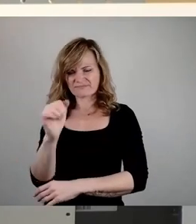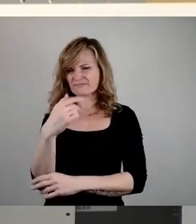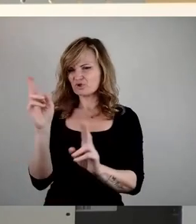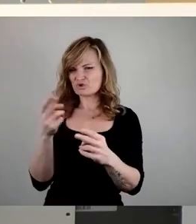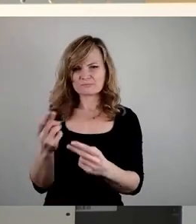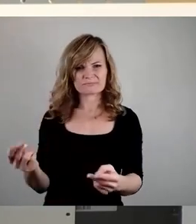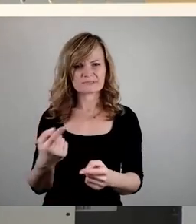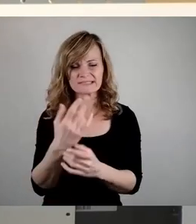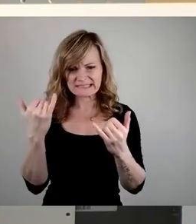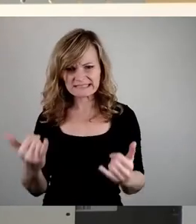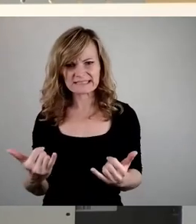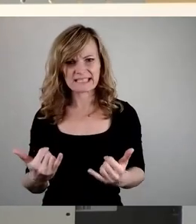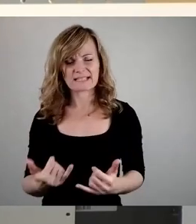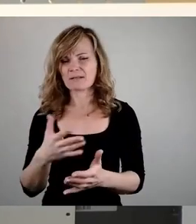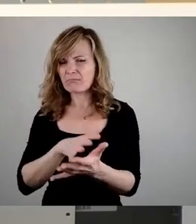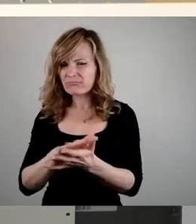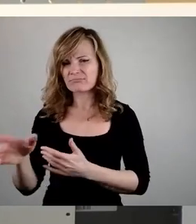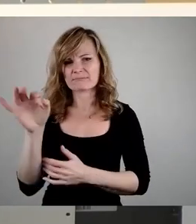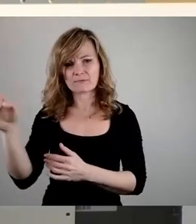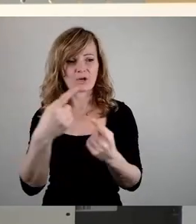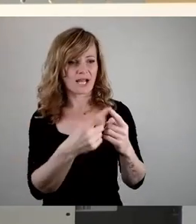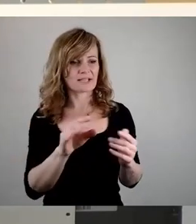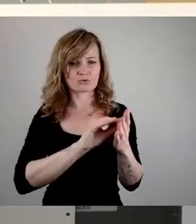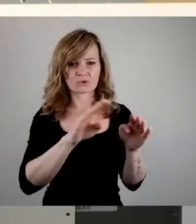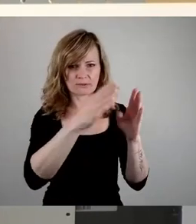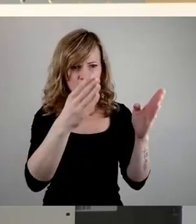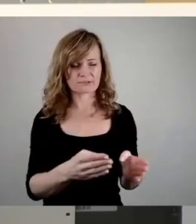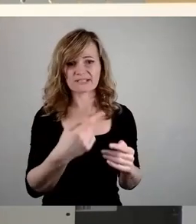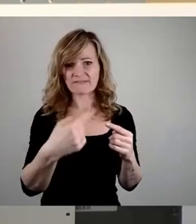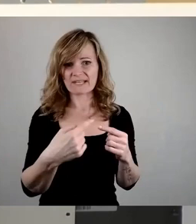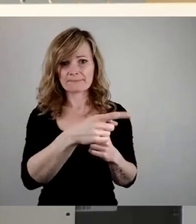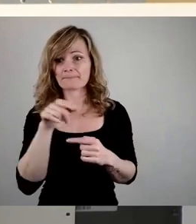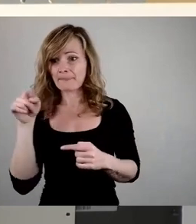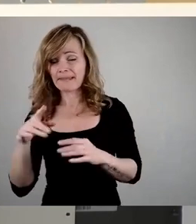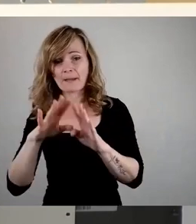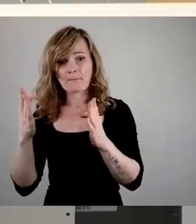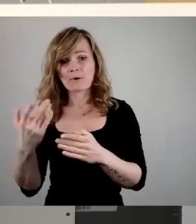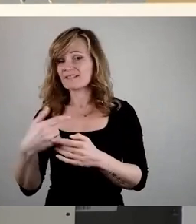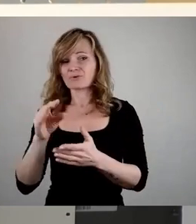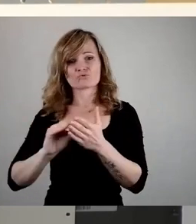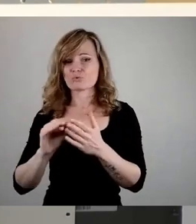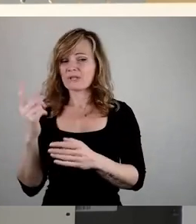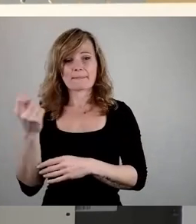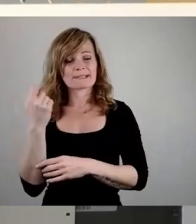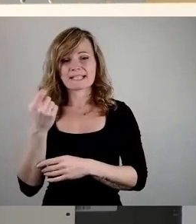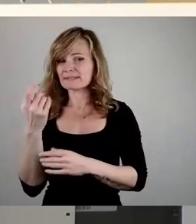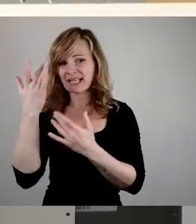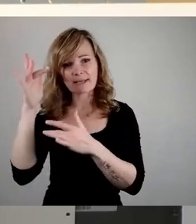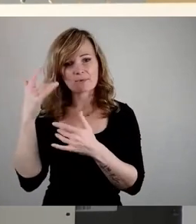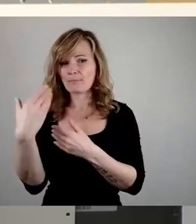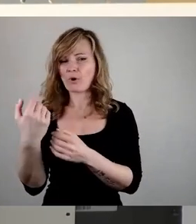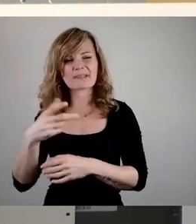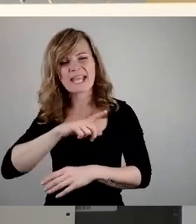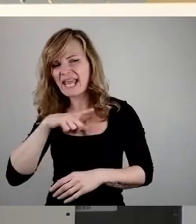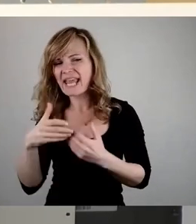einen Haufen Geld, das für andere Schulgebäude fehlt, weil es gibt keine Betriebsgenehmigung dieses Gebäudes als Schule. Es würde ewig dauern. Das ist vorgeschoben.